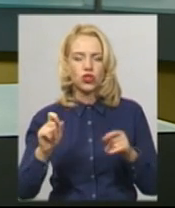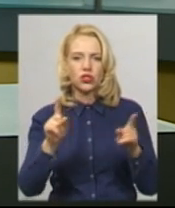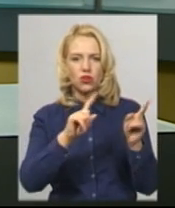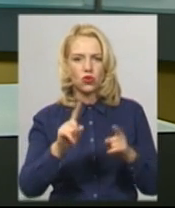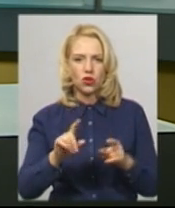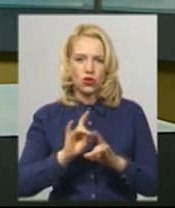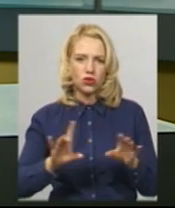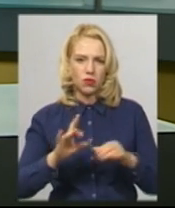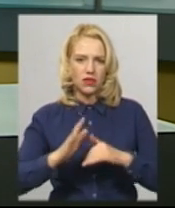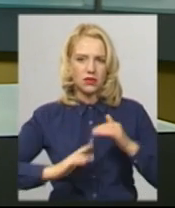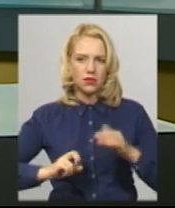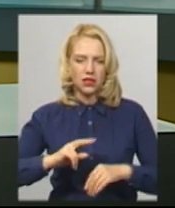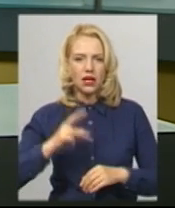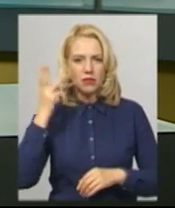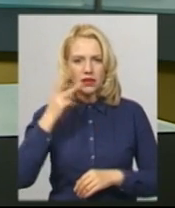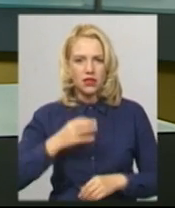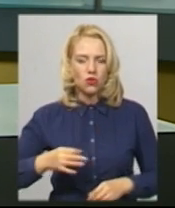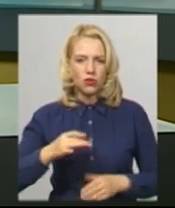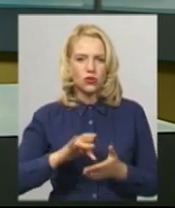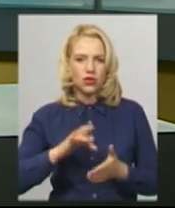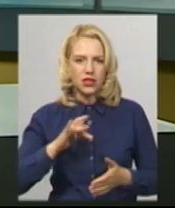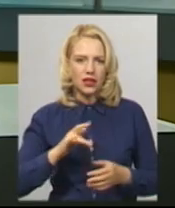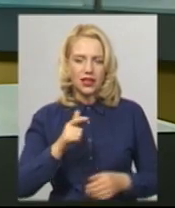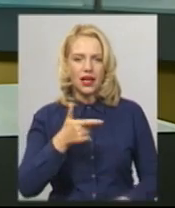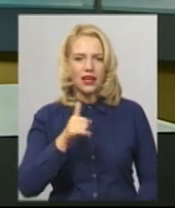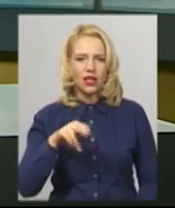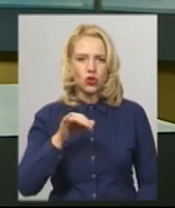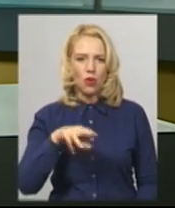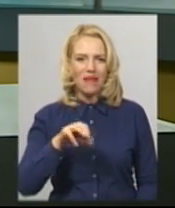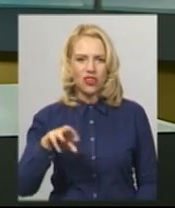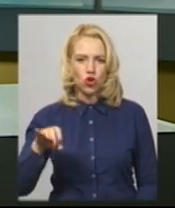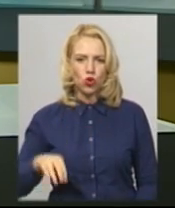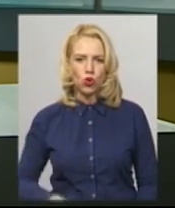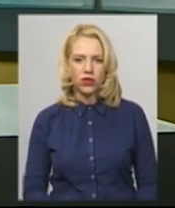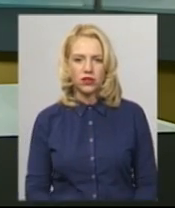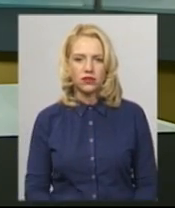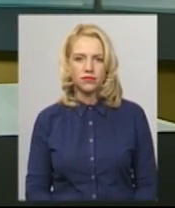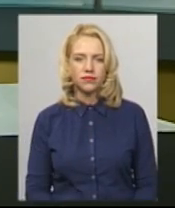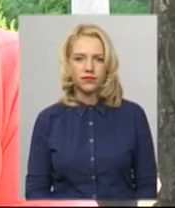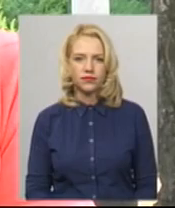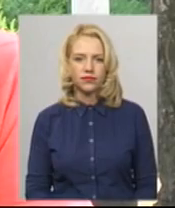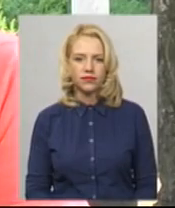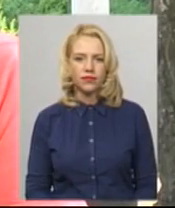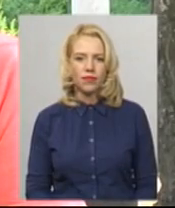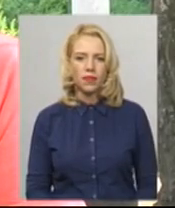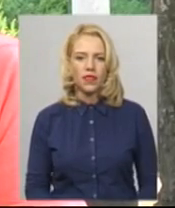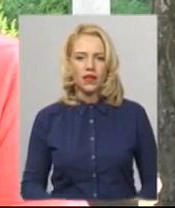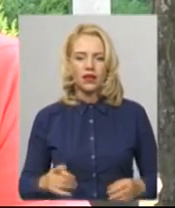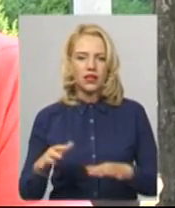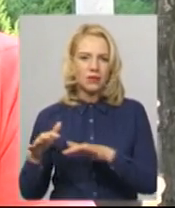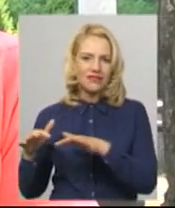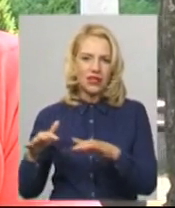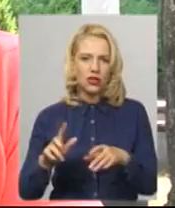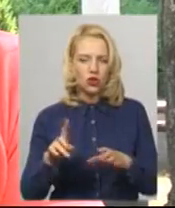сектору метеопрогнозів Хмельницького обласного центру гідрометеорології Валентина Вацількова. «Атмосферний фронт, що